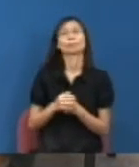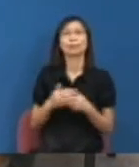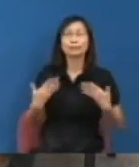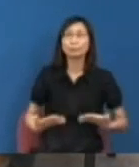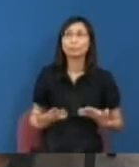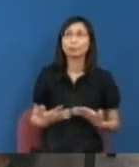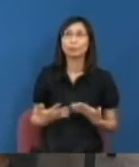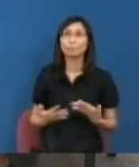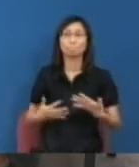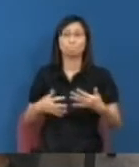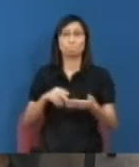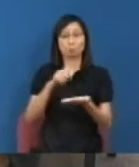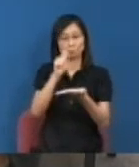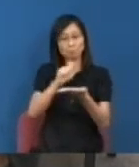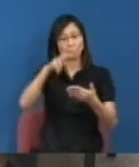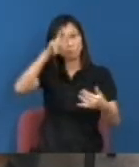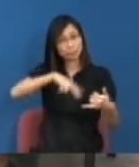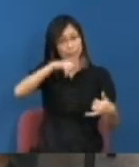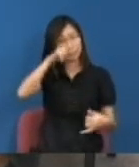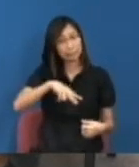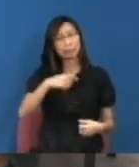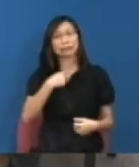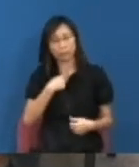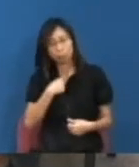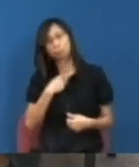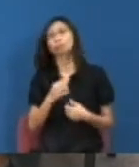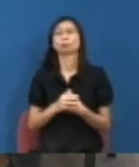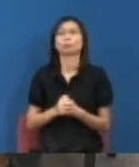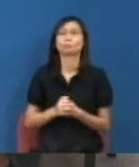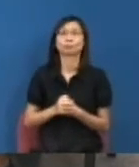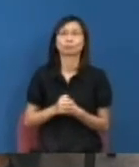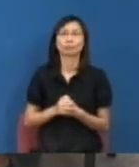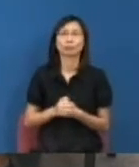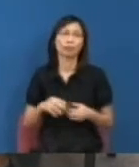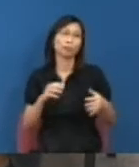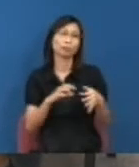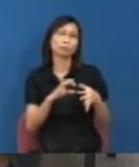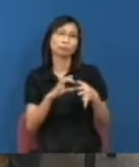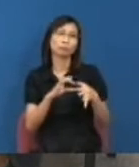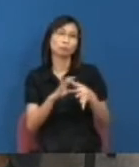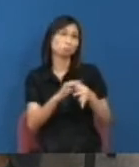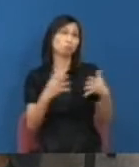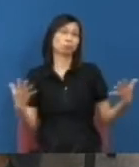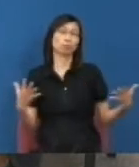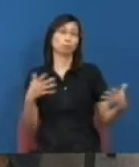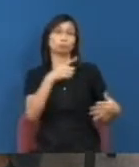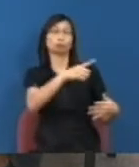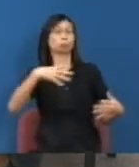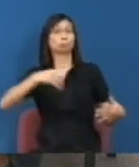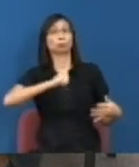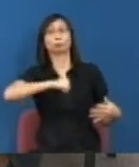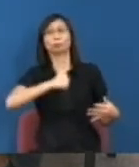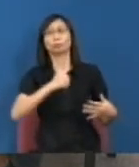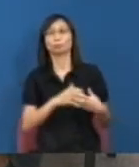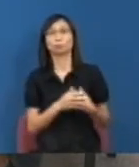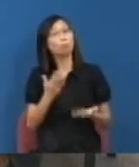切冊的過程去看當時的決策過程會否可能真的不關他事因為其實原來我今天才得